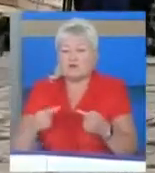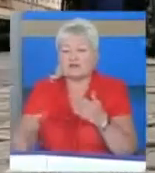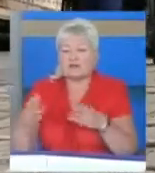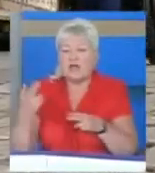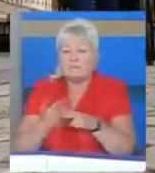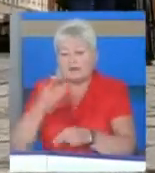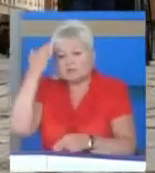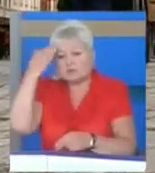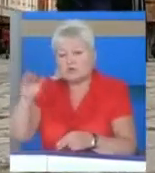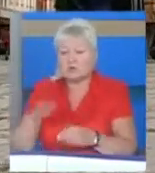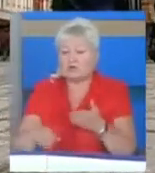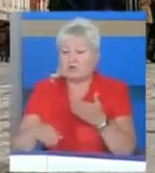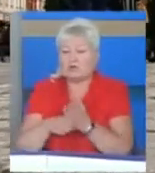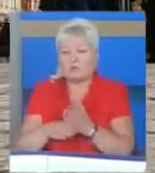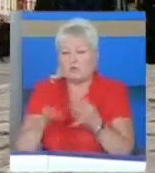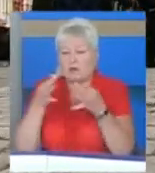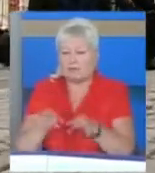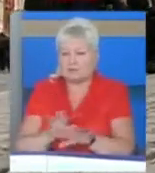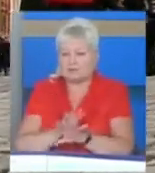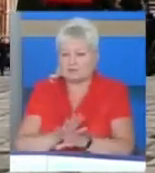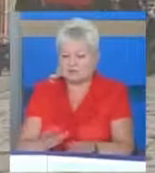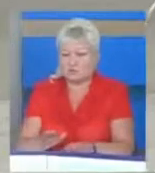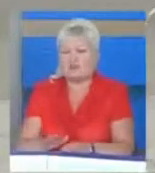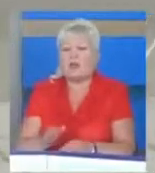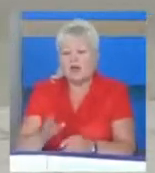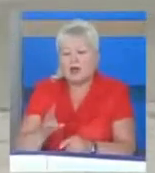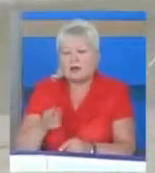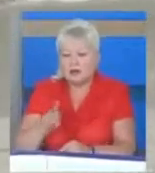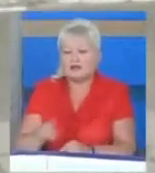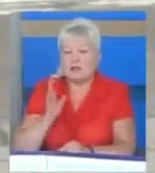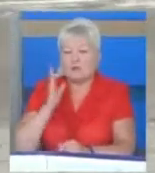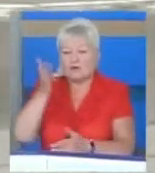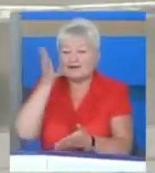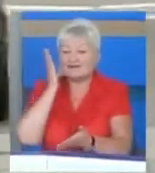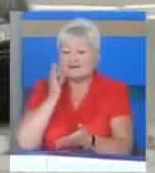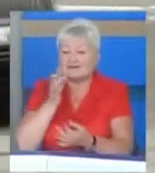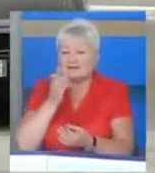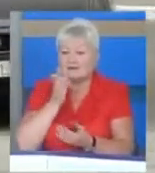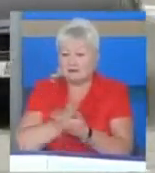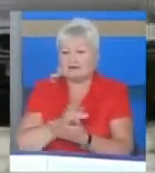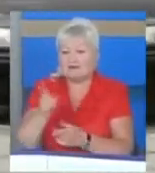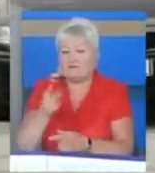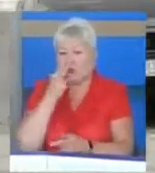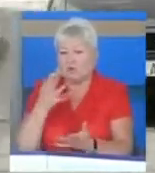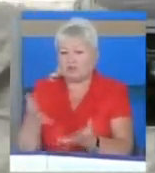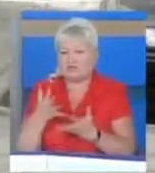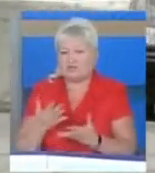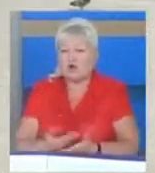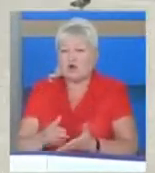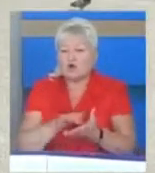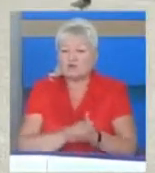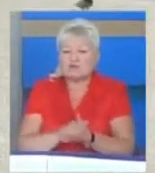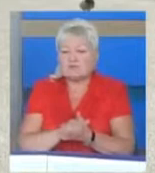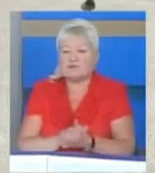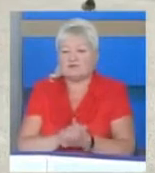для багатьох недоступні. Однак все ж таки прогрес є, і він очевидний. Суспільство зрушилося в